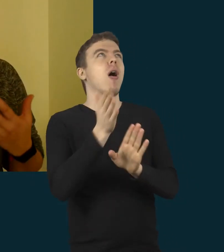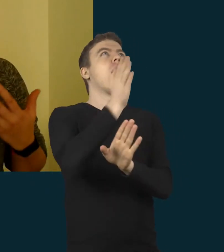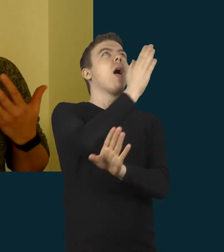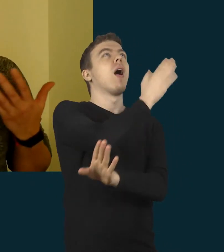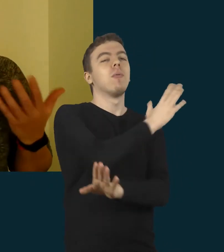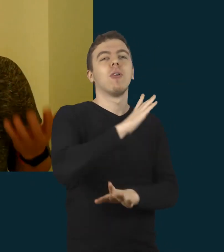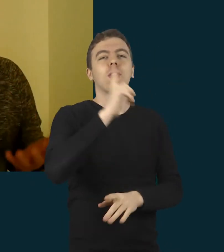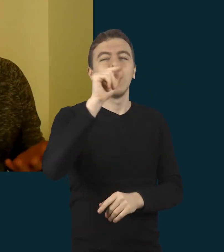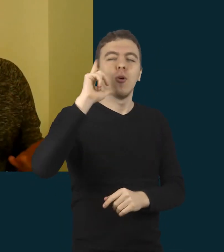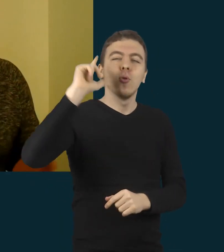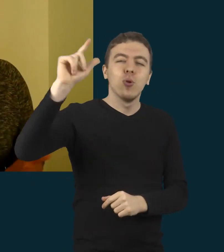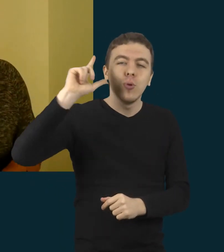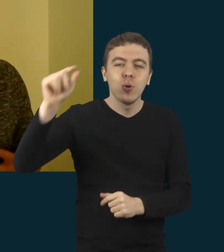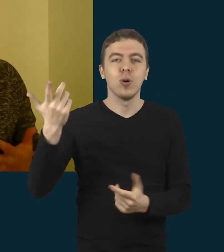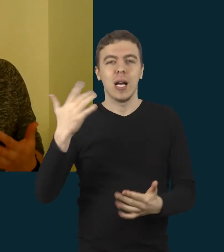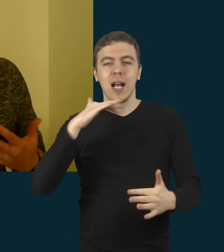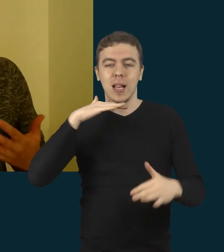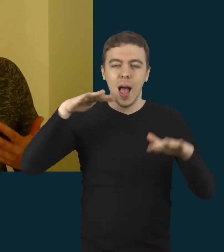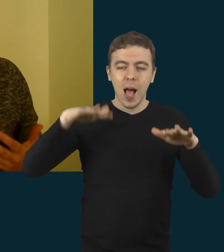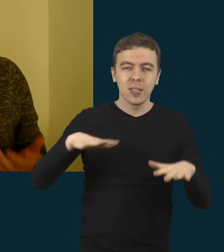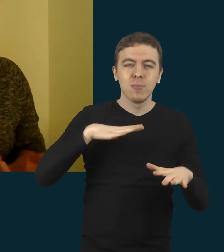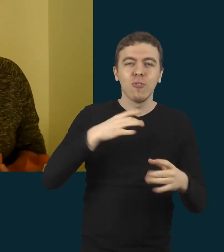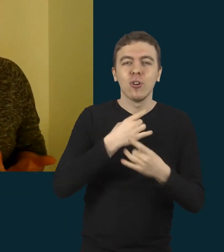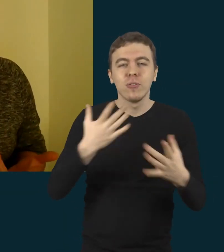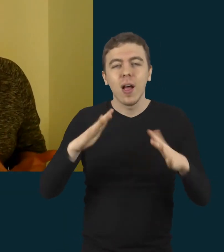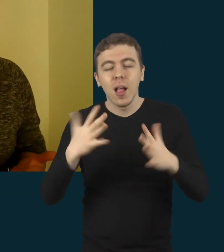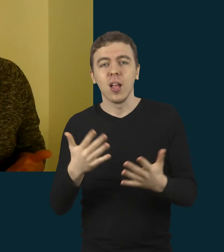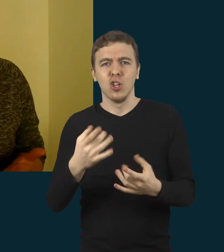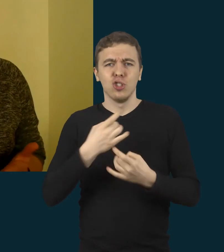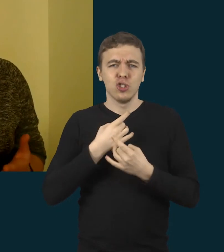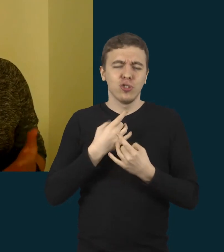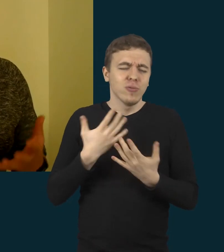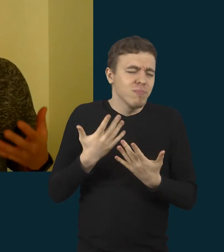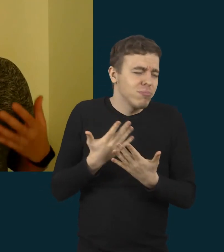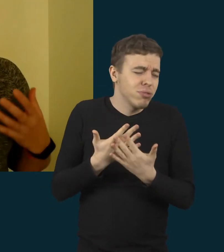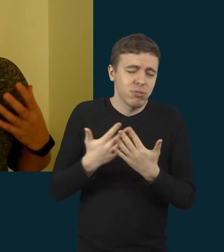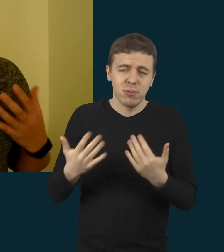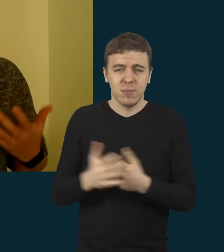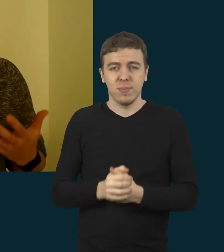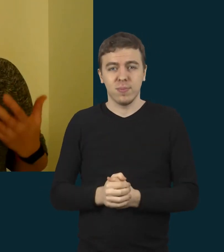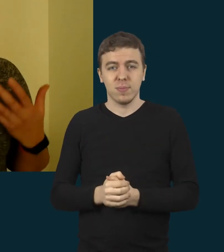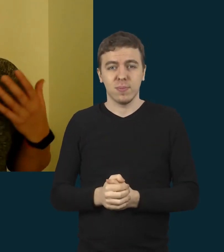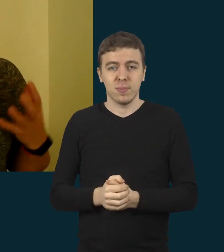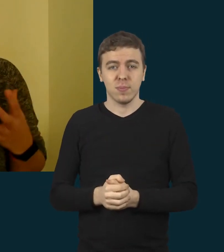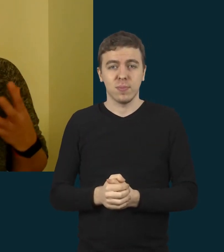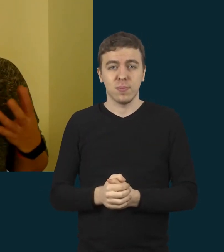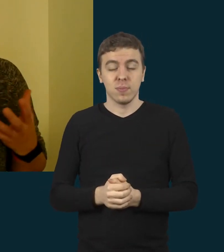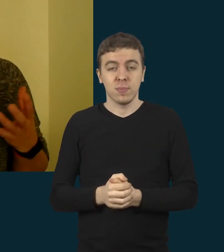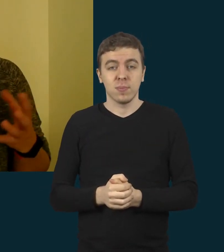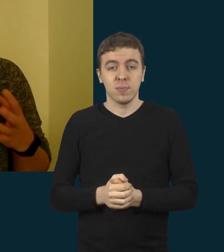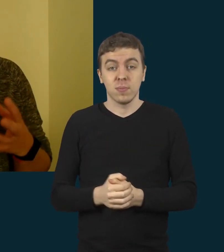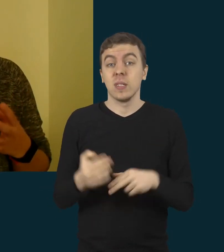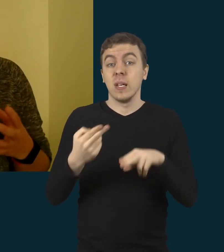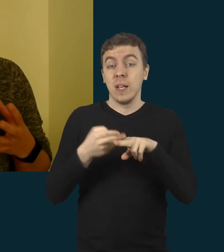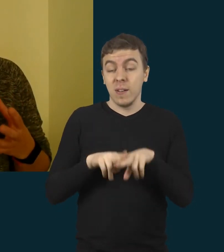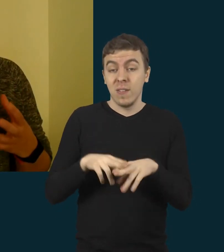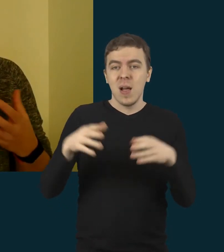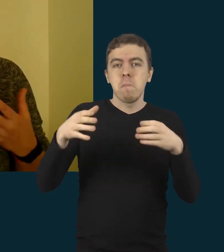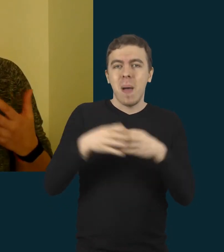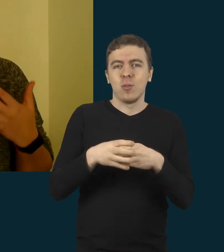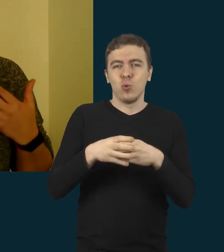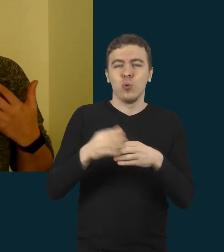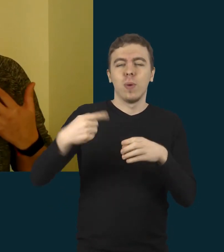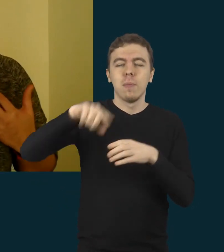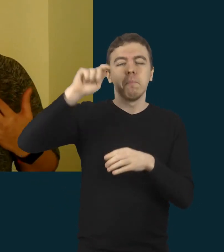kaip mes dalyvavom veiklase, apie tai, kaip šventėm šventės. Tai tas yra tokia bendrūma, mes vienom tą bendrūmą, kas